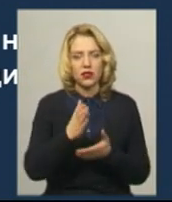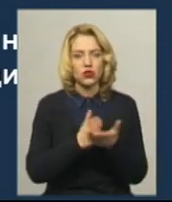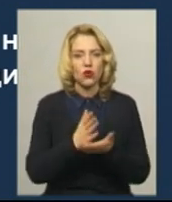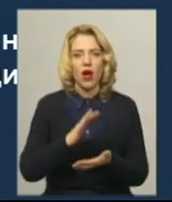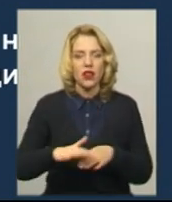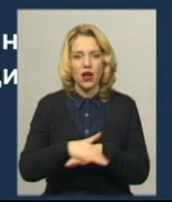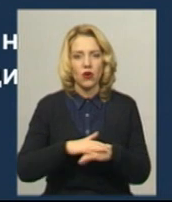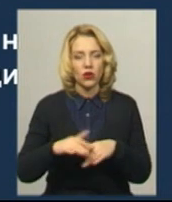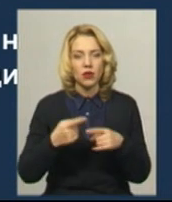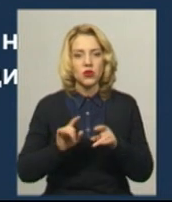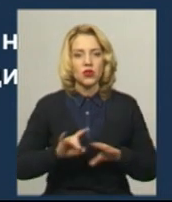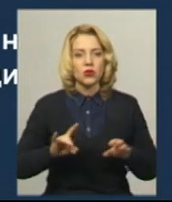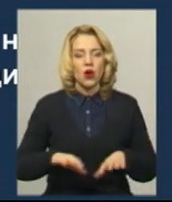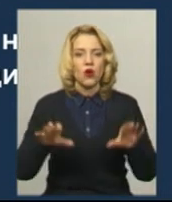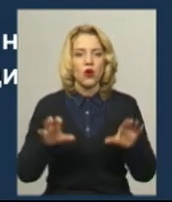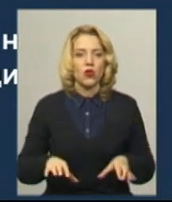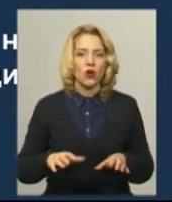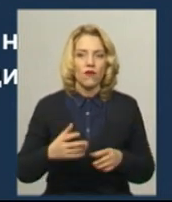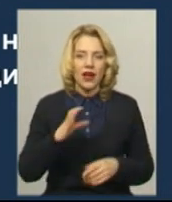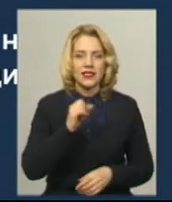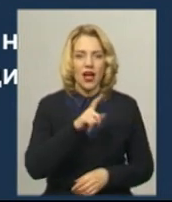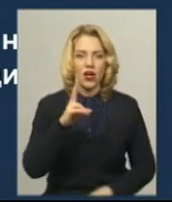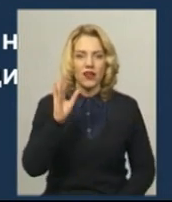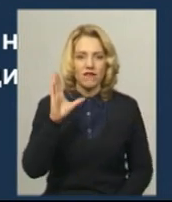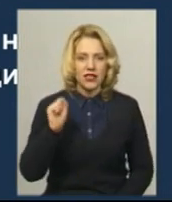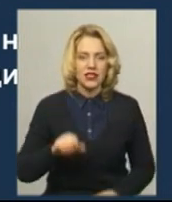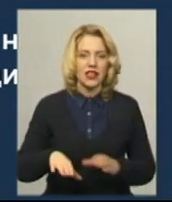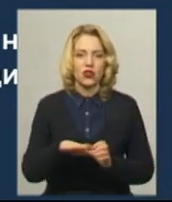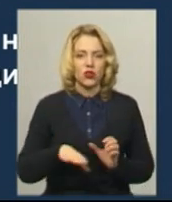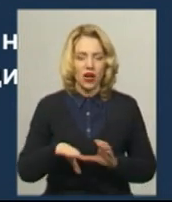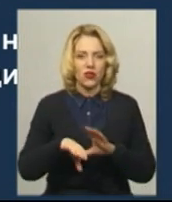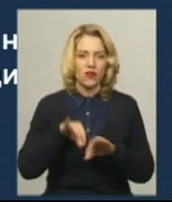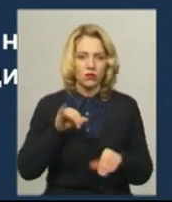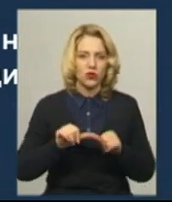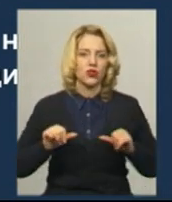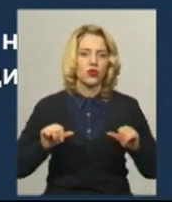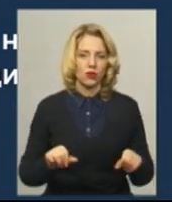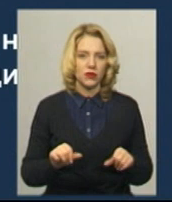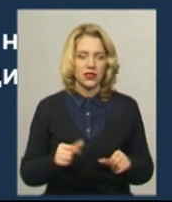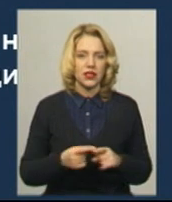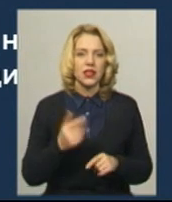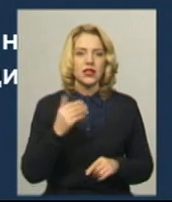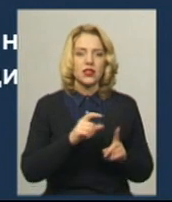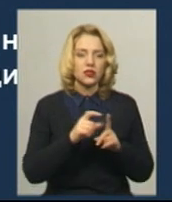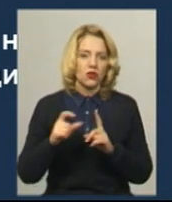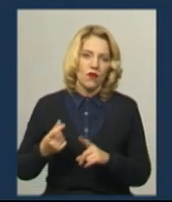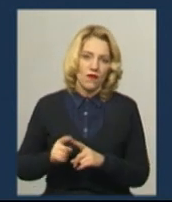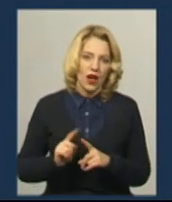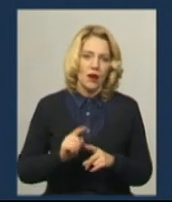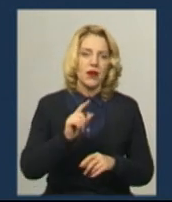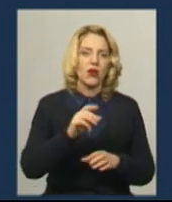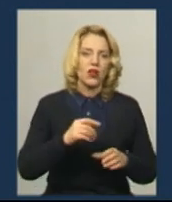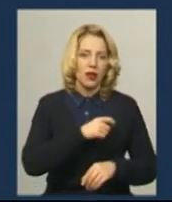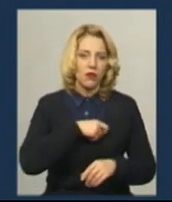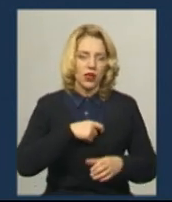голова Сахновецької територіальної сільської виборчої комісії із Яславського району Галина Чорнопіщук. За її словами, депутатський